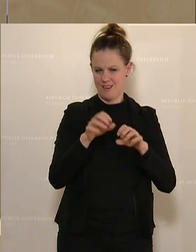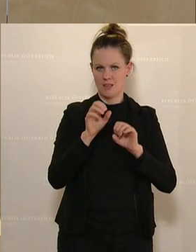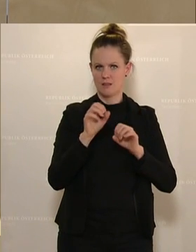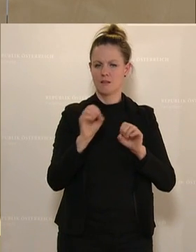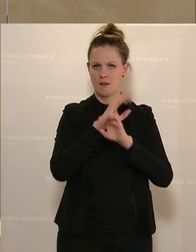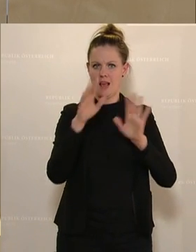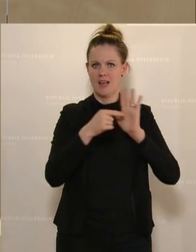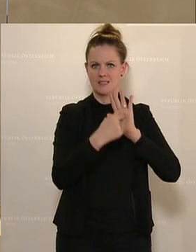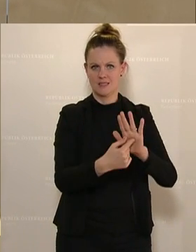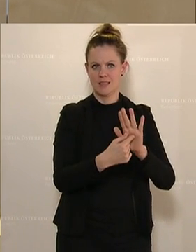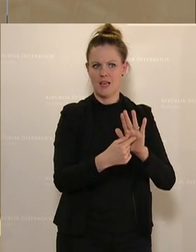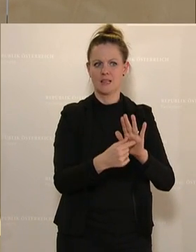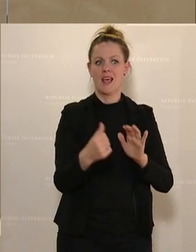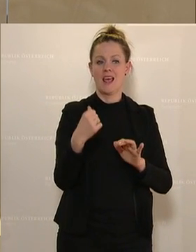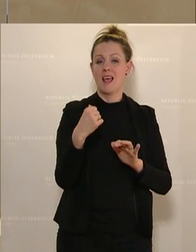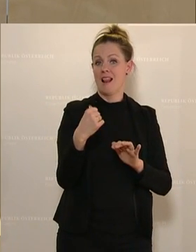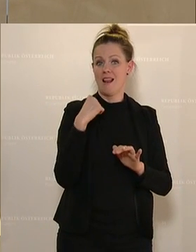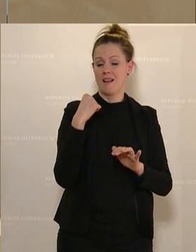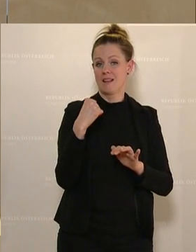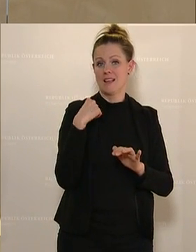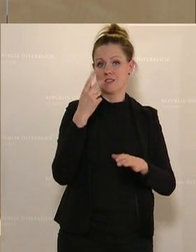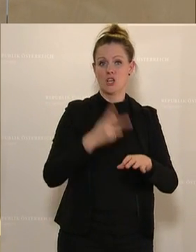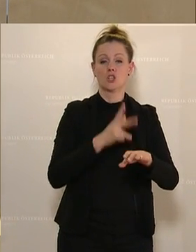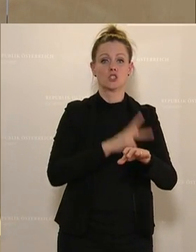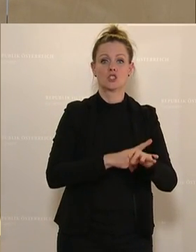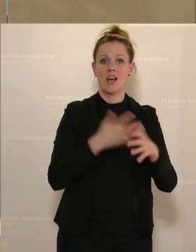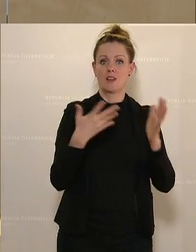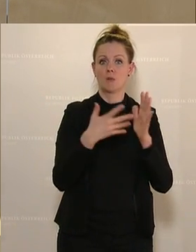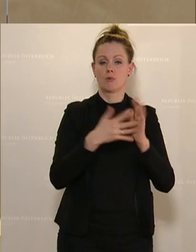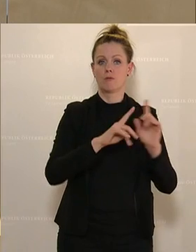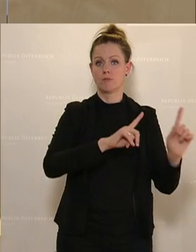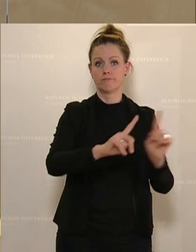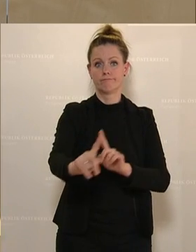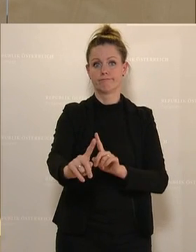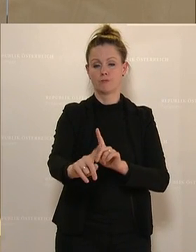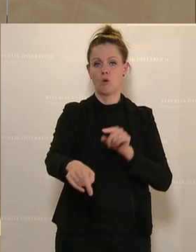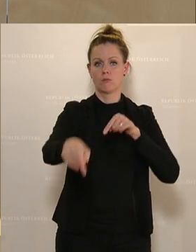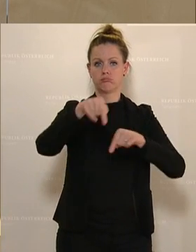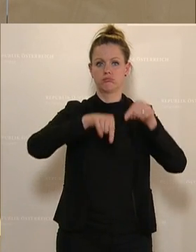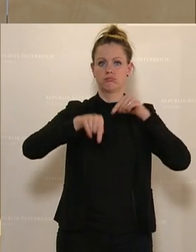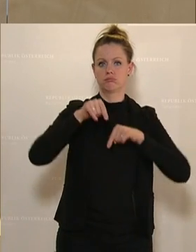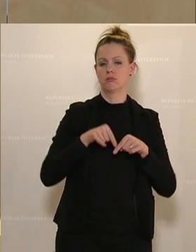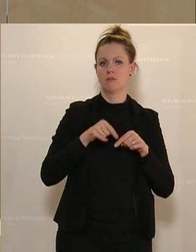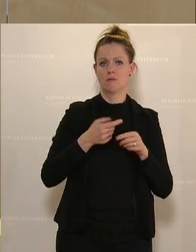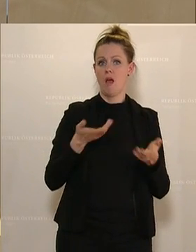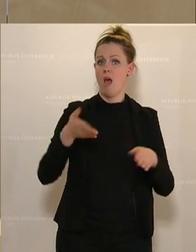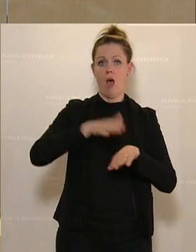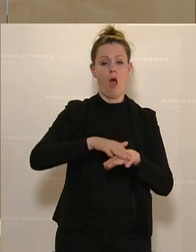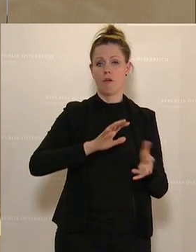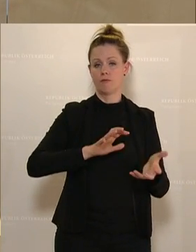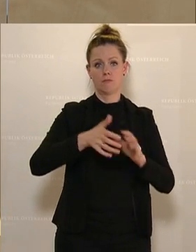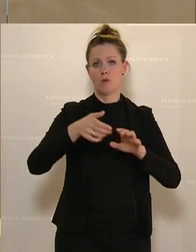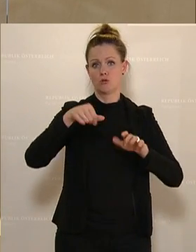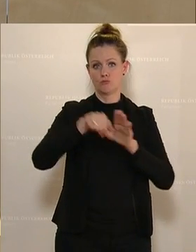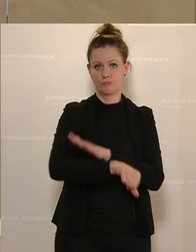dass Österreich seit der letzten Startenprüfung im vielen Bereich Stillstand und sogar Rückschritte, Verschlechterungen hat. Wir hoffen, dass